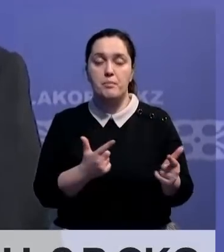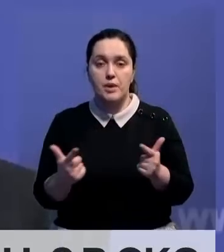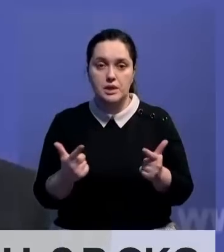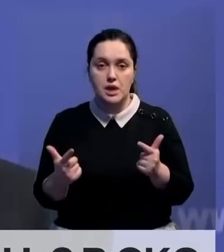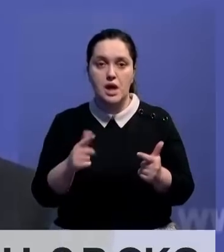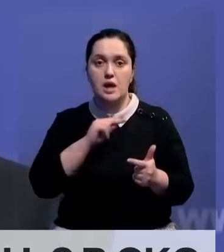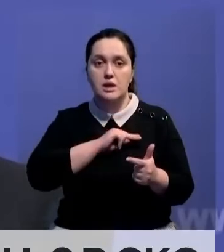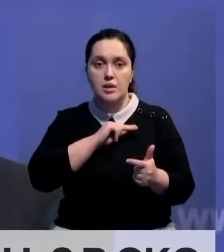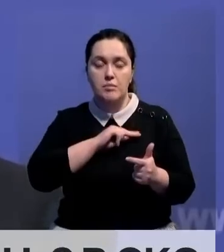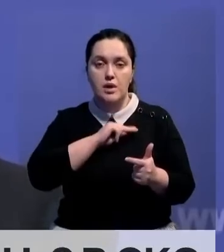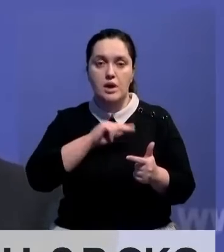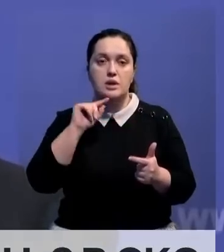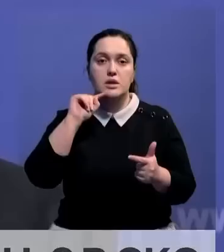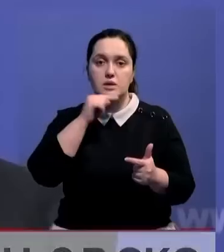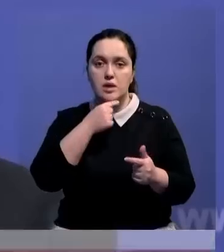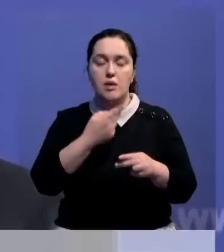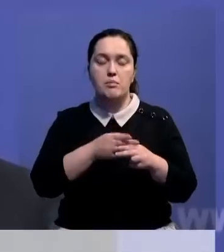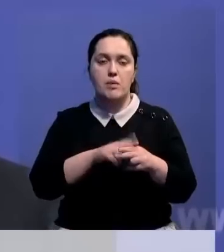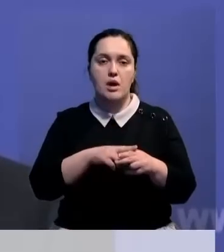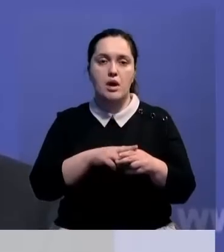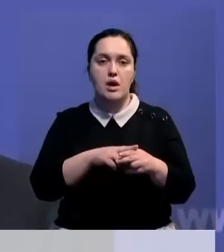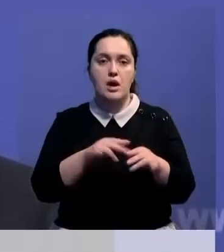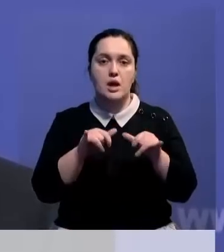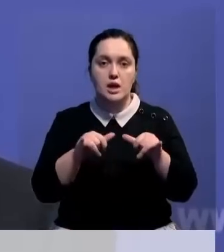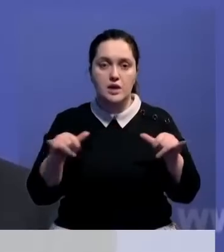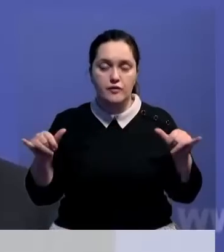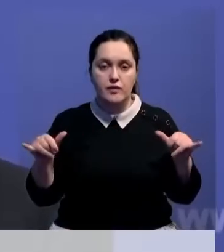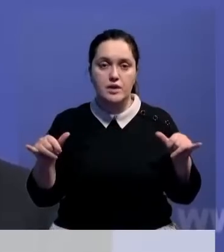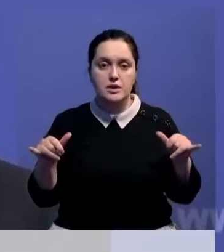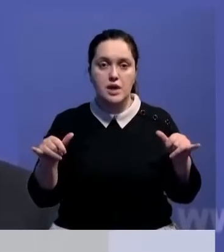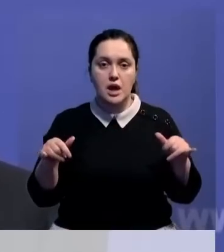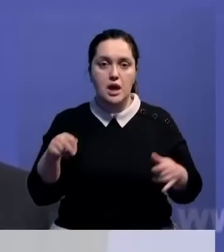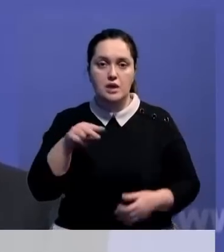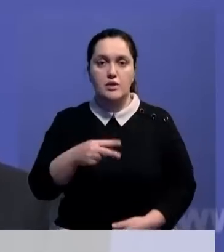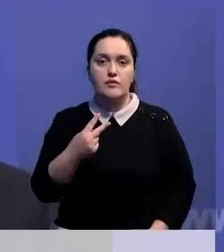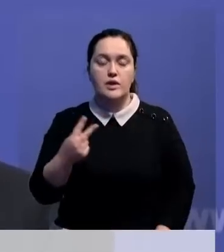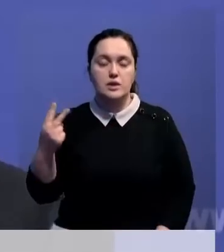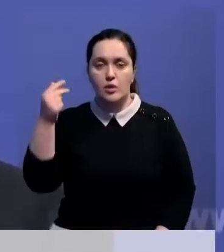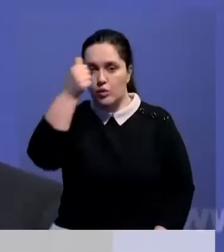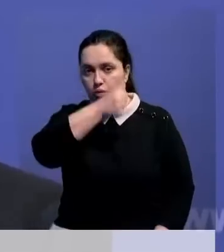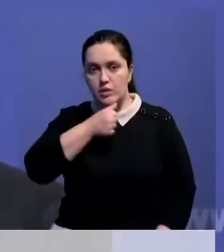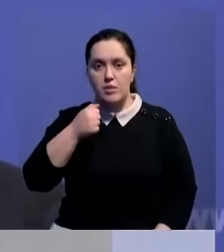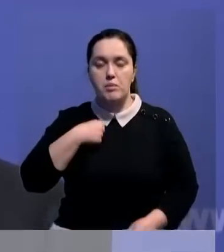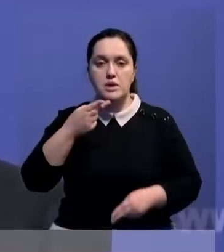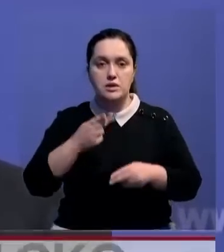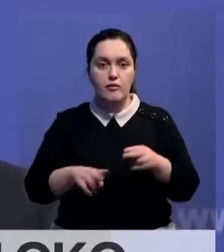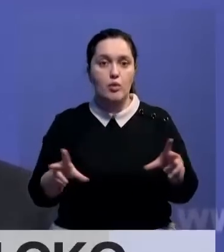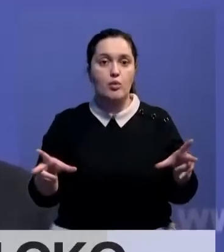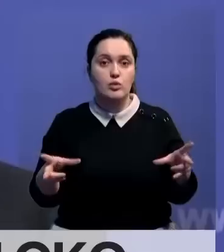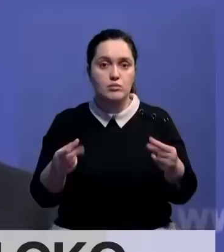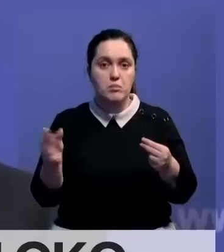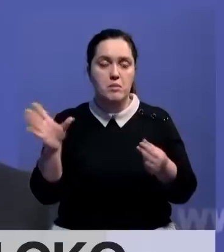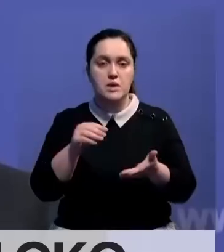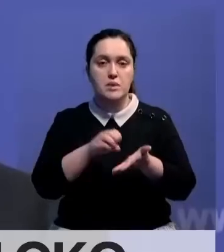работу. Экономика региона стабильно развивается. 2022 год мы завершили успешно. По всем